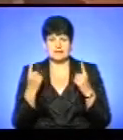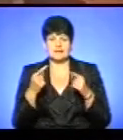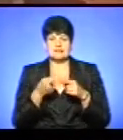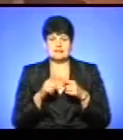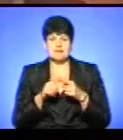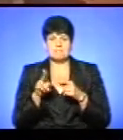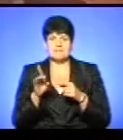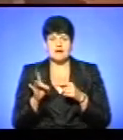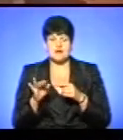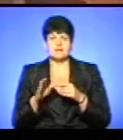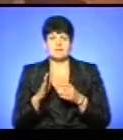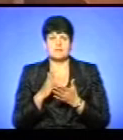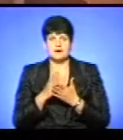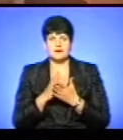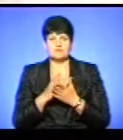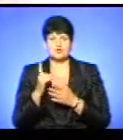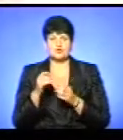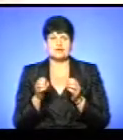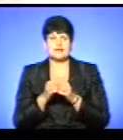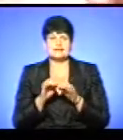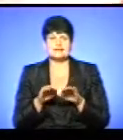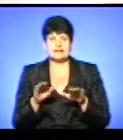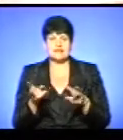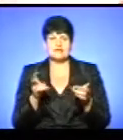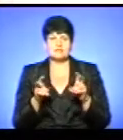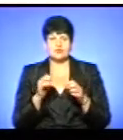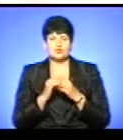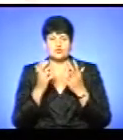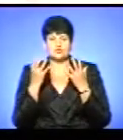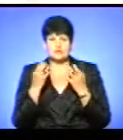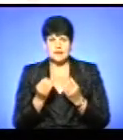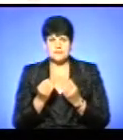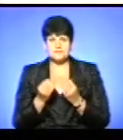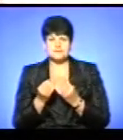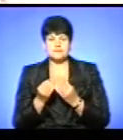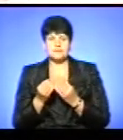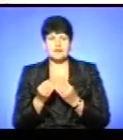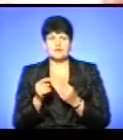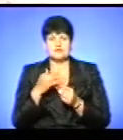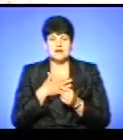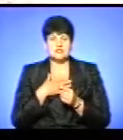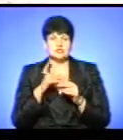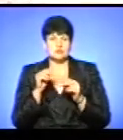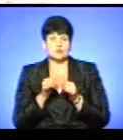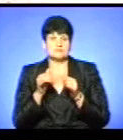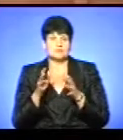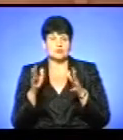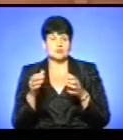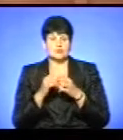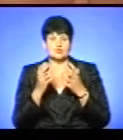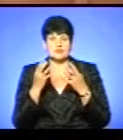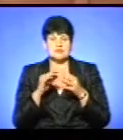маємо вже понад 110 дітей, які приходять зараз щодня. Тобто з кожним днем нас це число росте, збільшується безперечно.